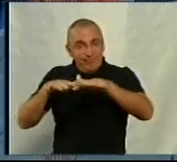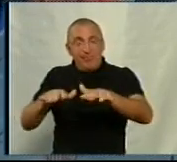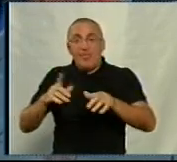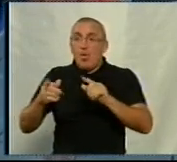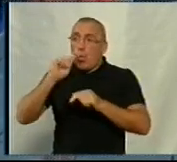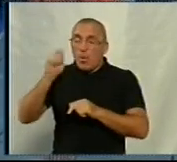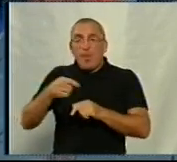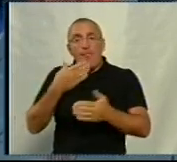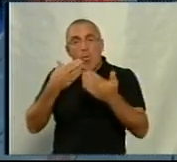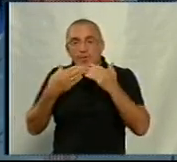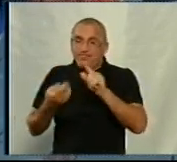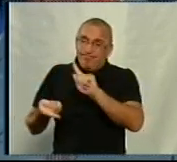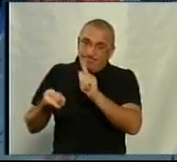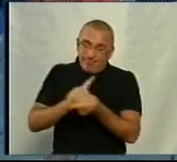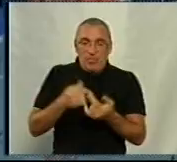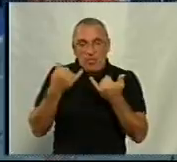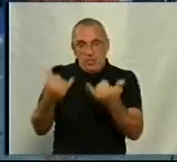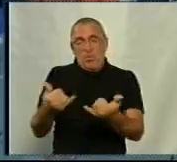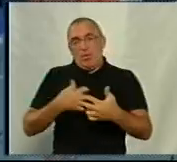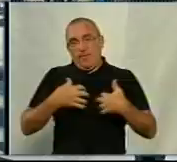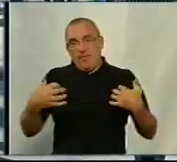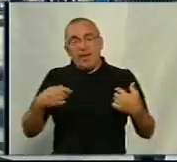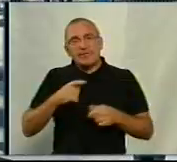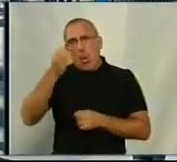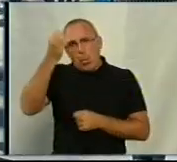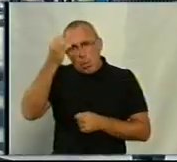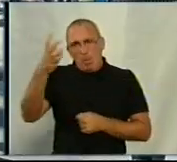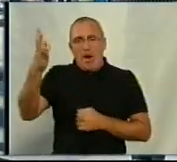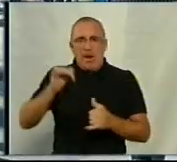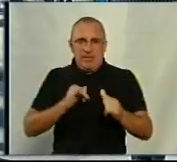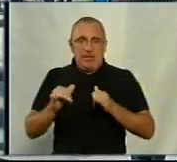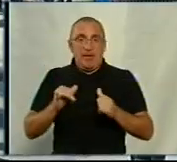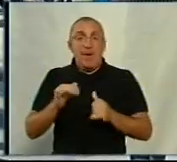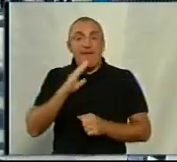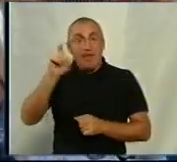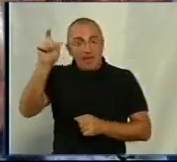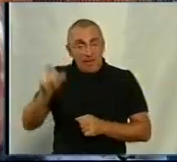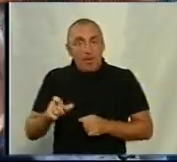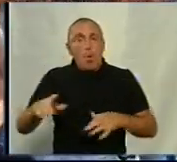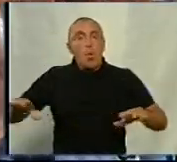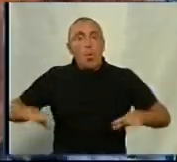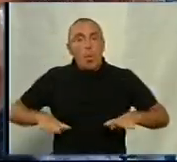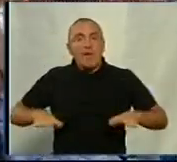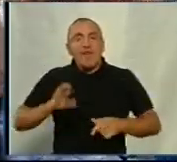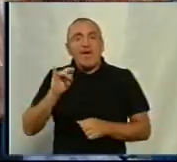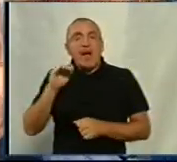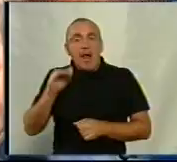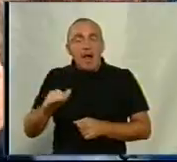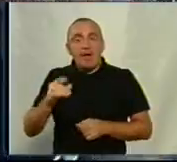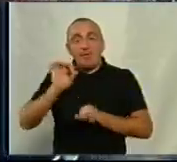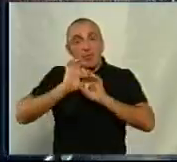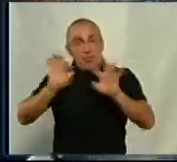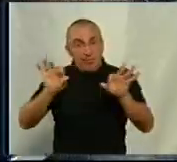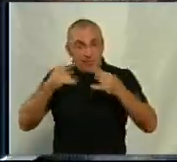змінилося відношення до тварин. І я за гуманність насамперед. Оксана Данілова провела на марш коня-фрегата. Суспільному